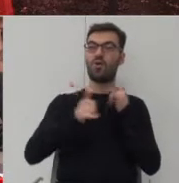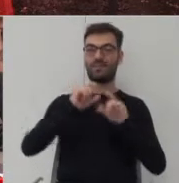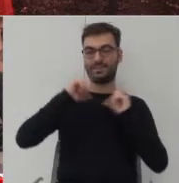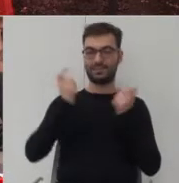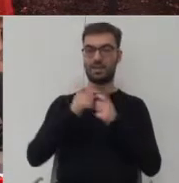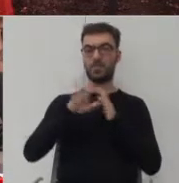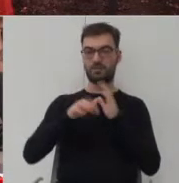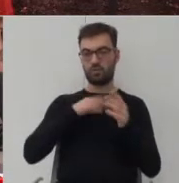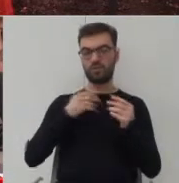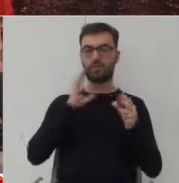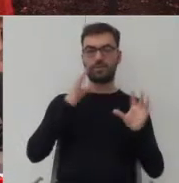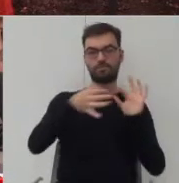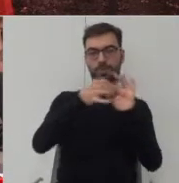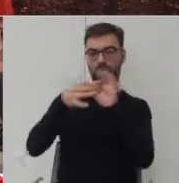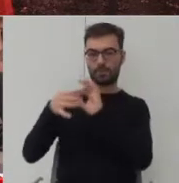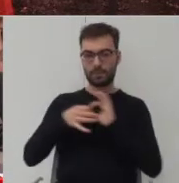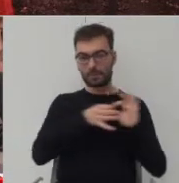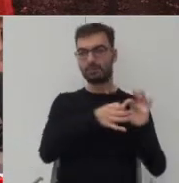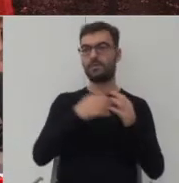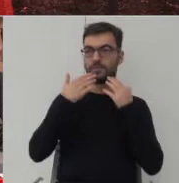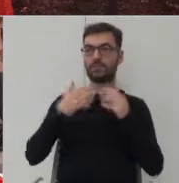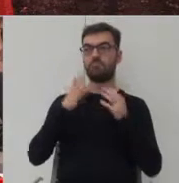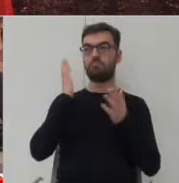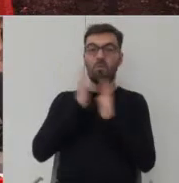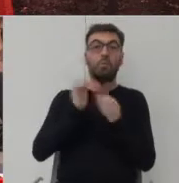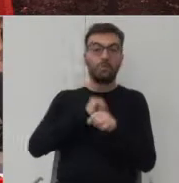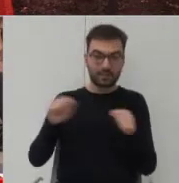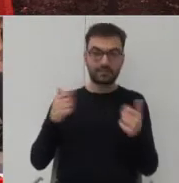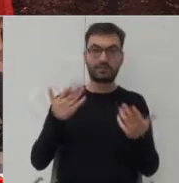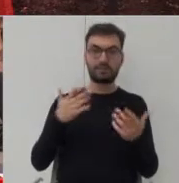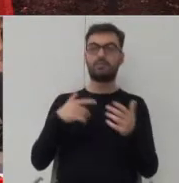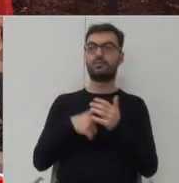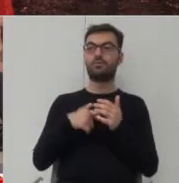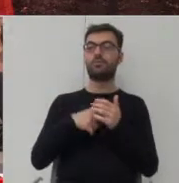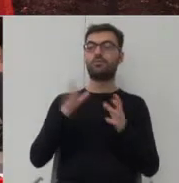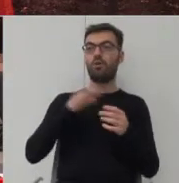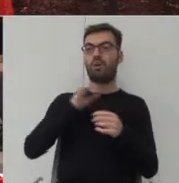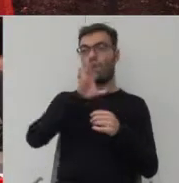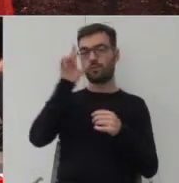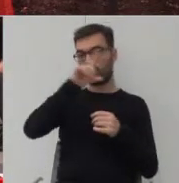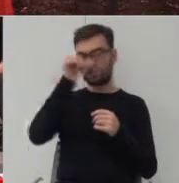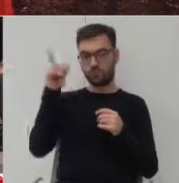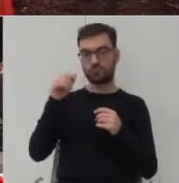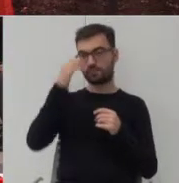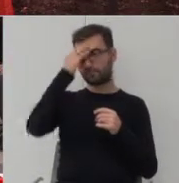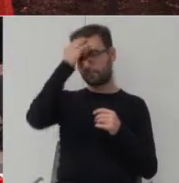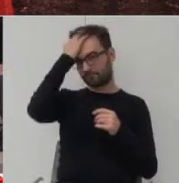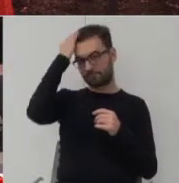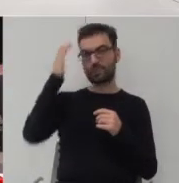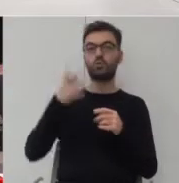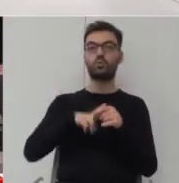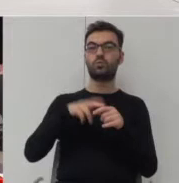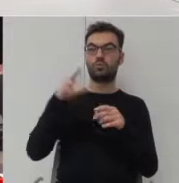skleić różne przestrzenie i po prostu poprzez swoją samą obecność i możliwość obserwacji ludzi uczestniczących